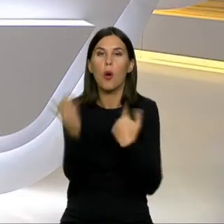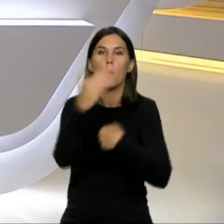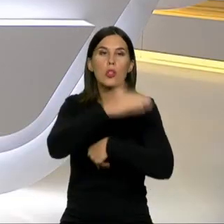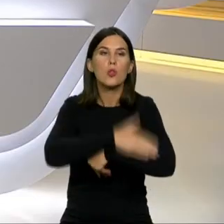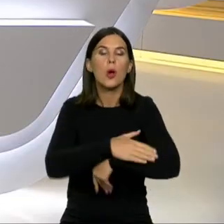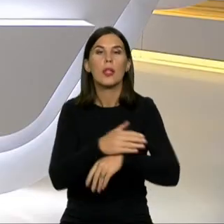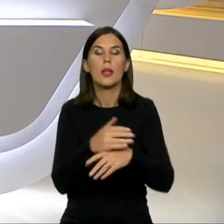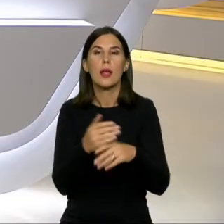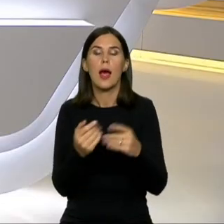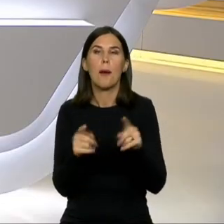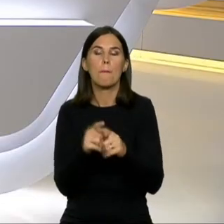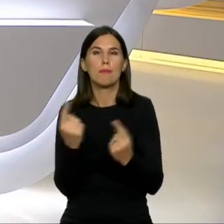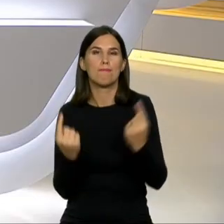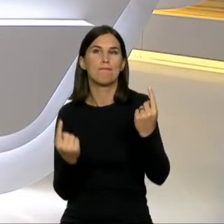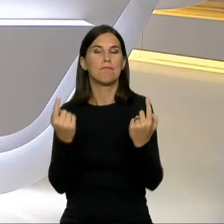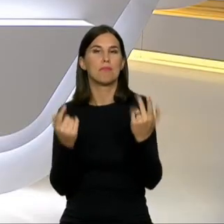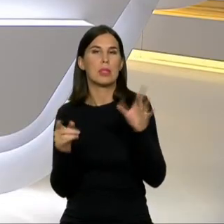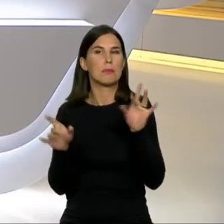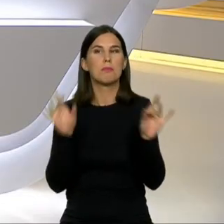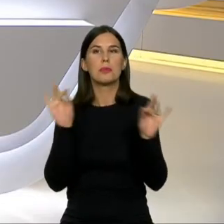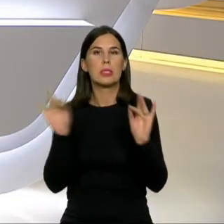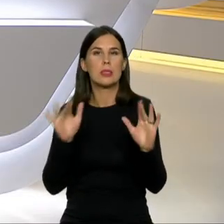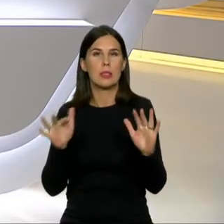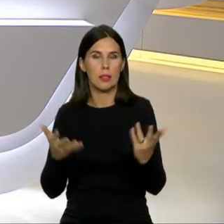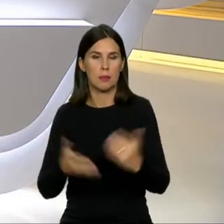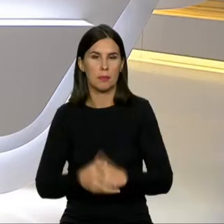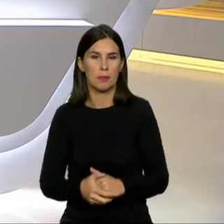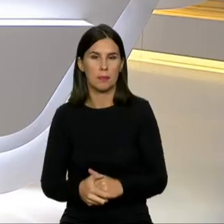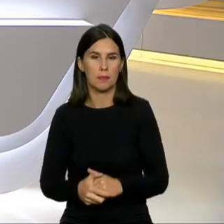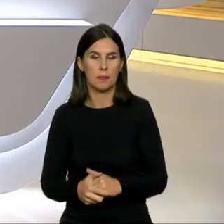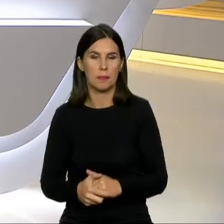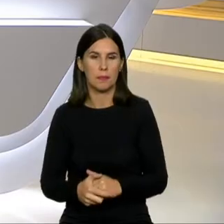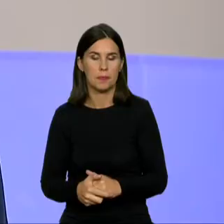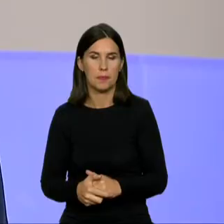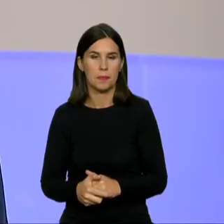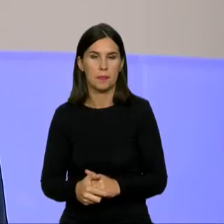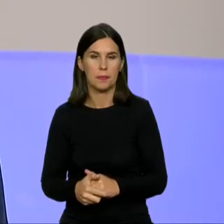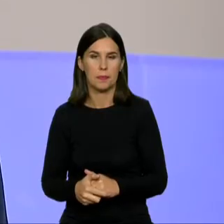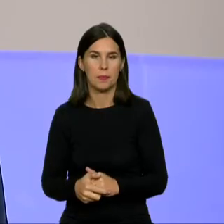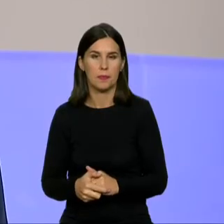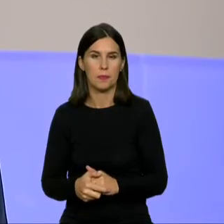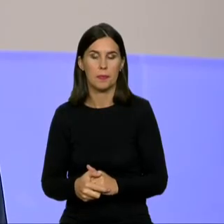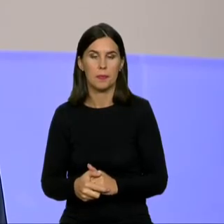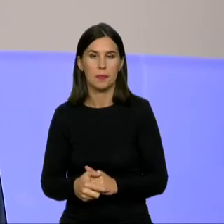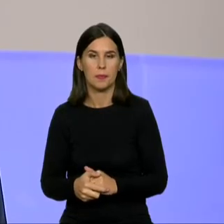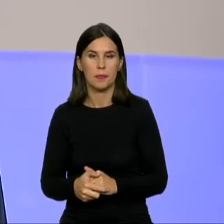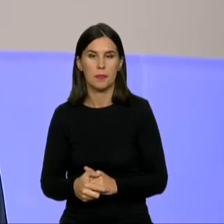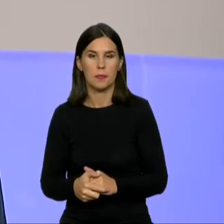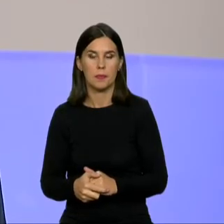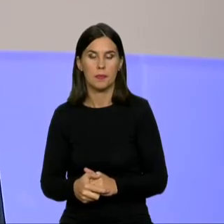Ta priemonė, apie kurią aš kalbėjau ir kuri yra tikrai dabar siūloma naujai, reikš, kad